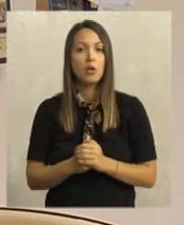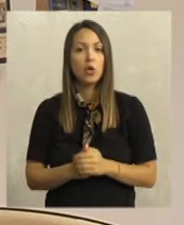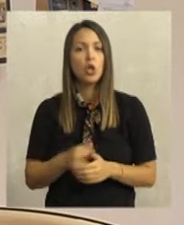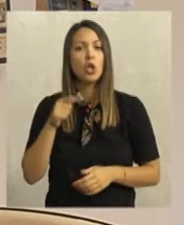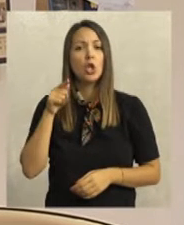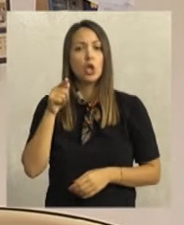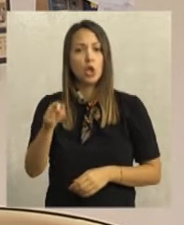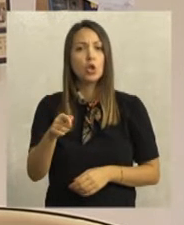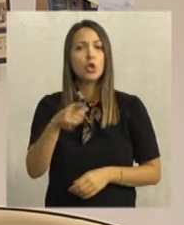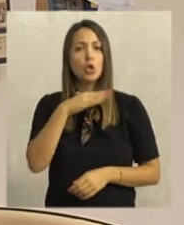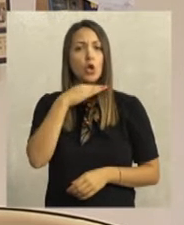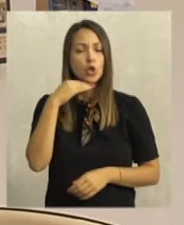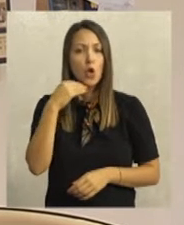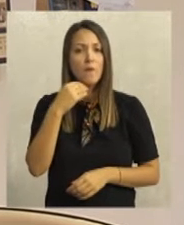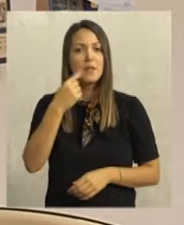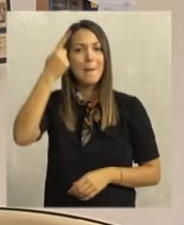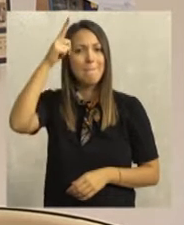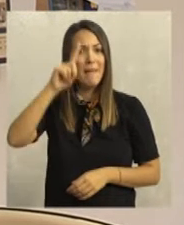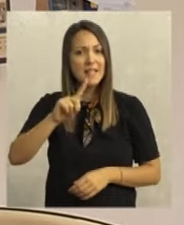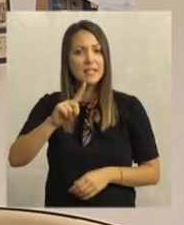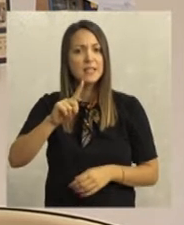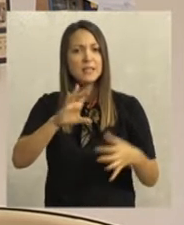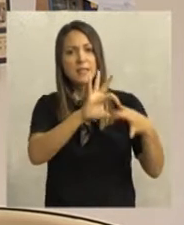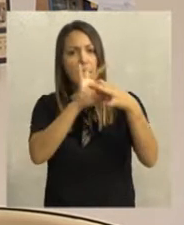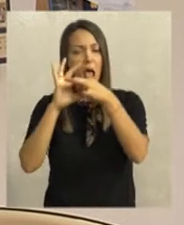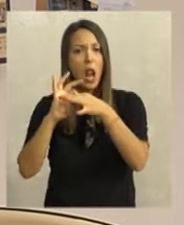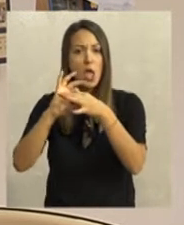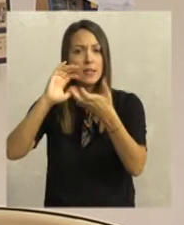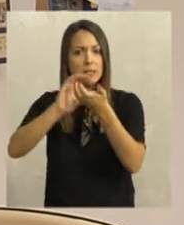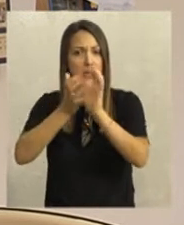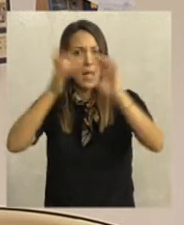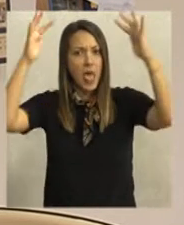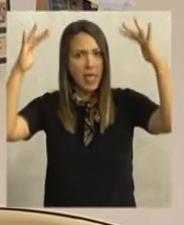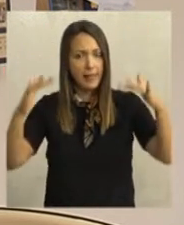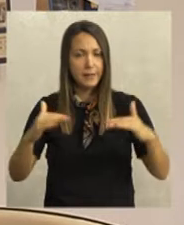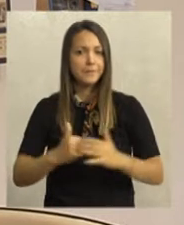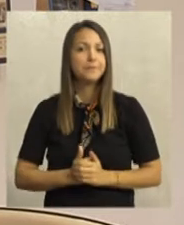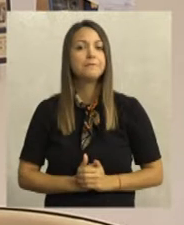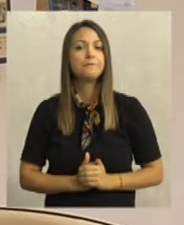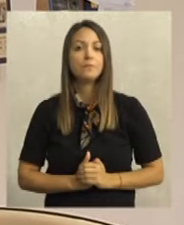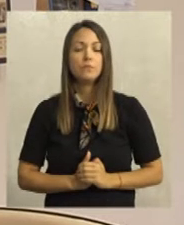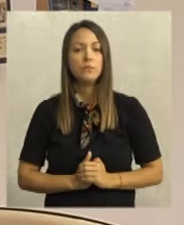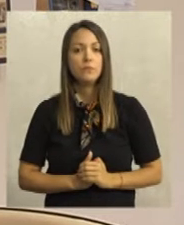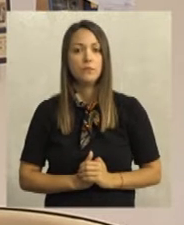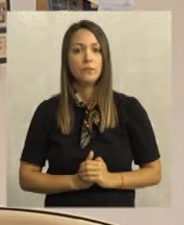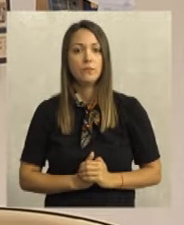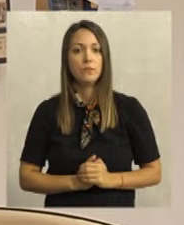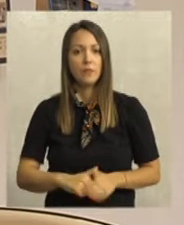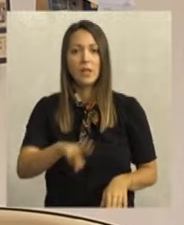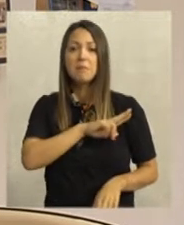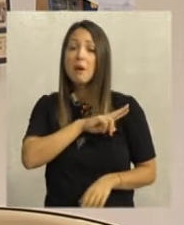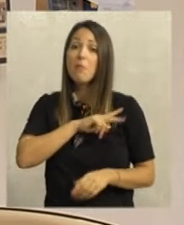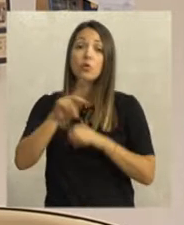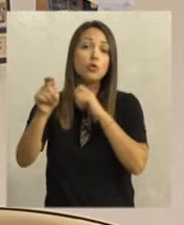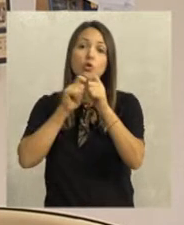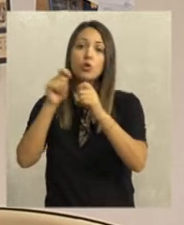je otprilike dovoljno za nekih mesec dana, znači intenzivnog snega, mesec dana intenzivnog snega, s tim da imamo